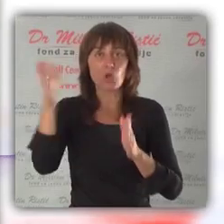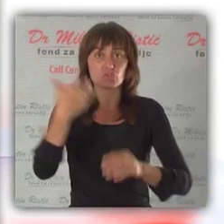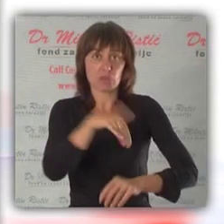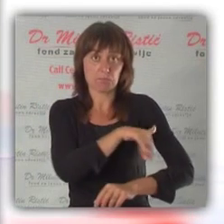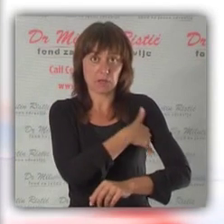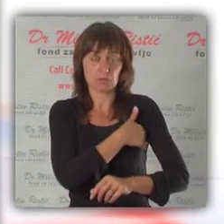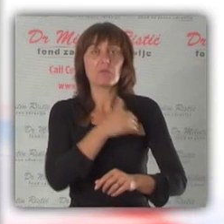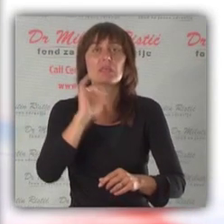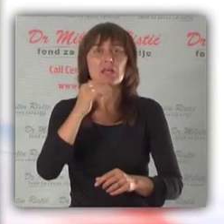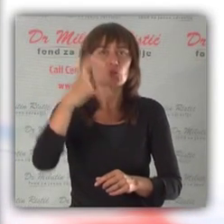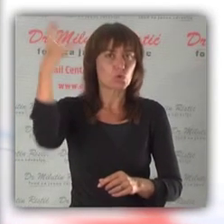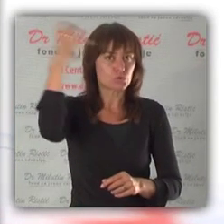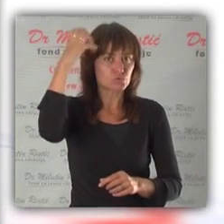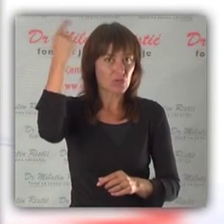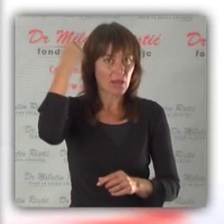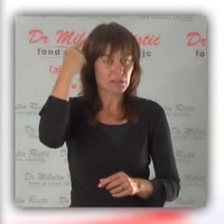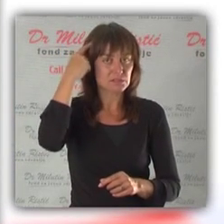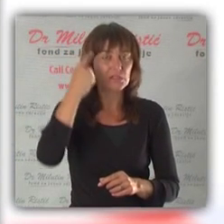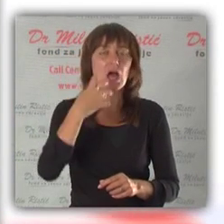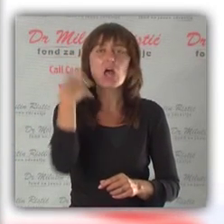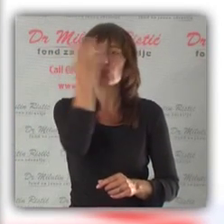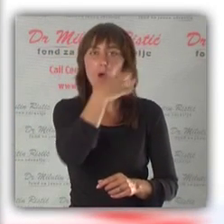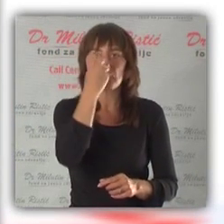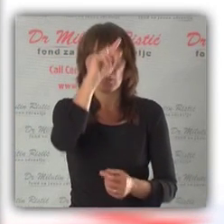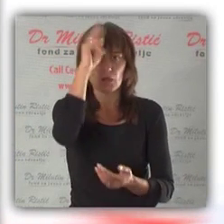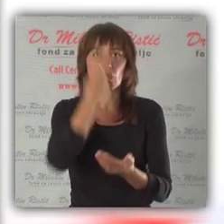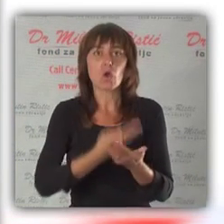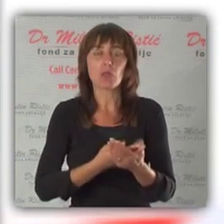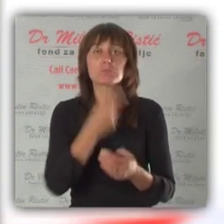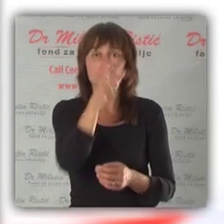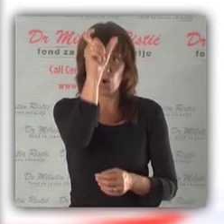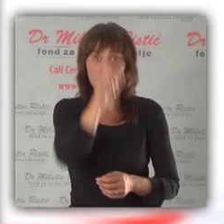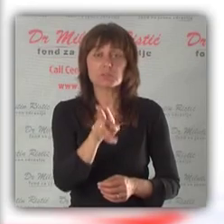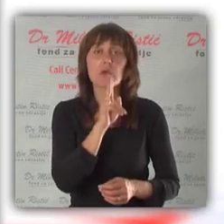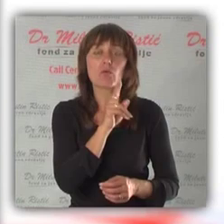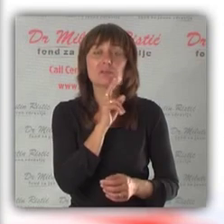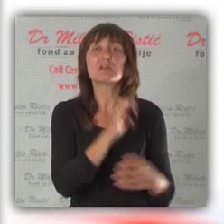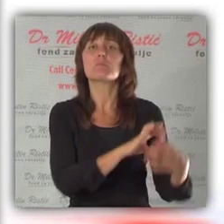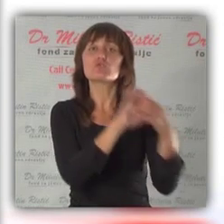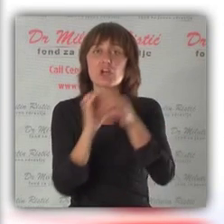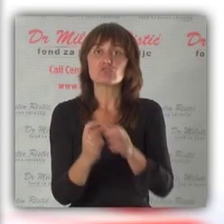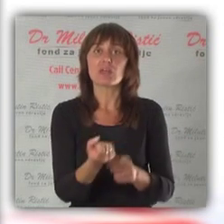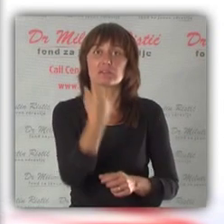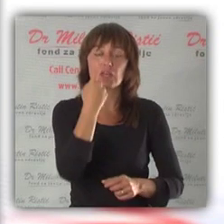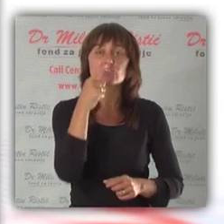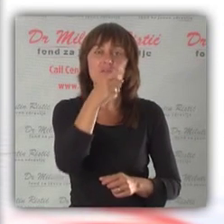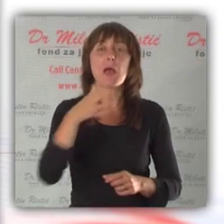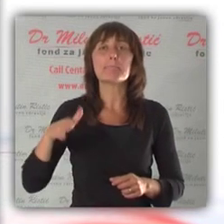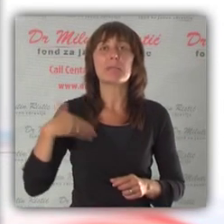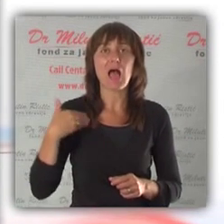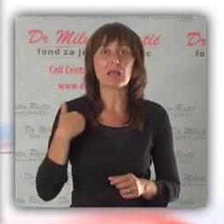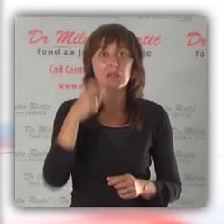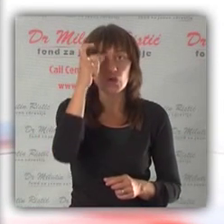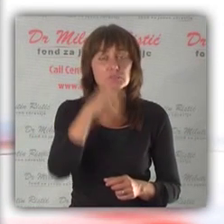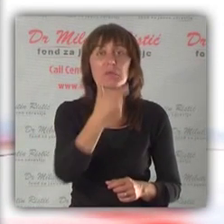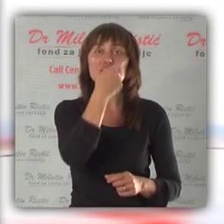uslovima visoke spolječne temperature jesu sunčanica i toplotni kolars. Osobe kojima se ovo češće dešava nego drugima